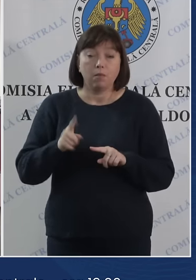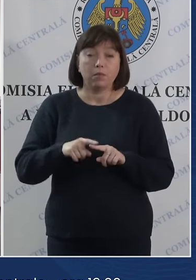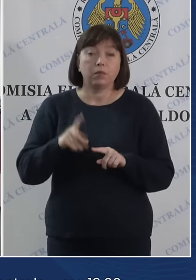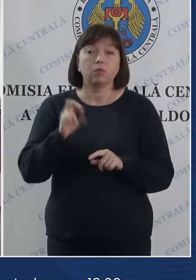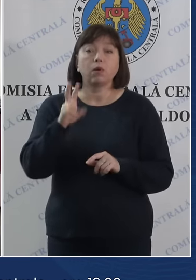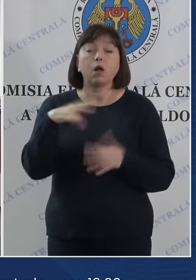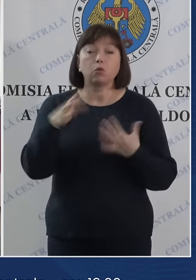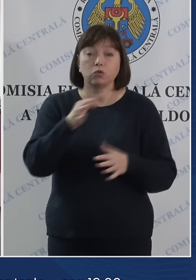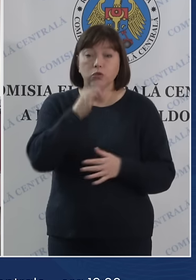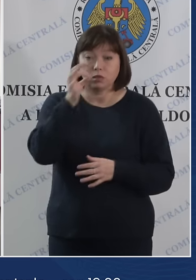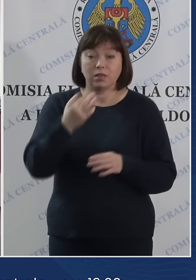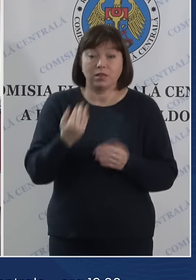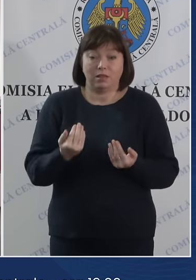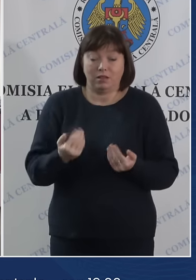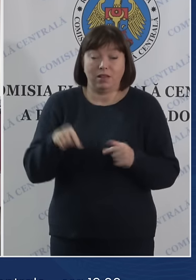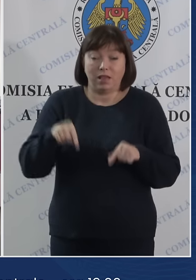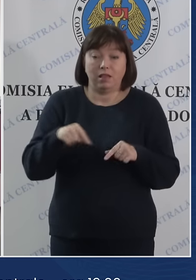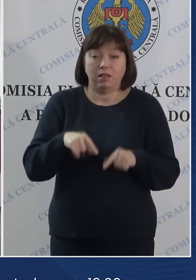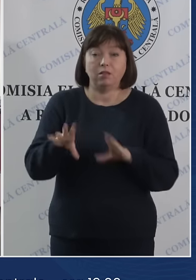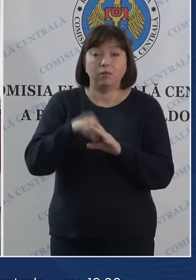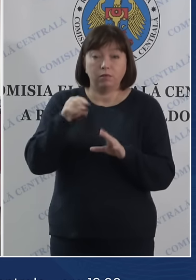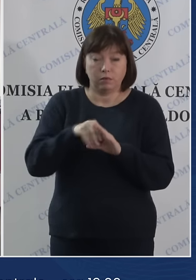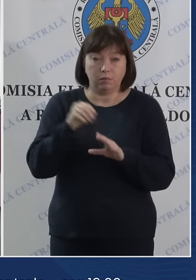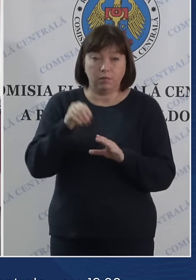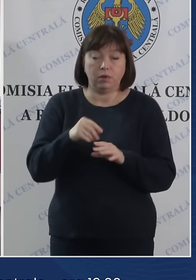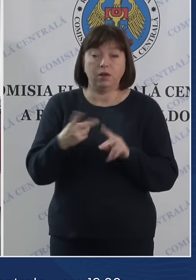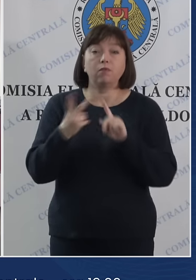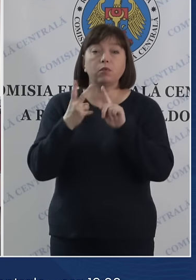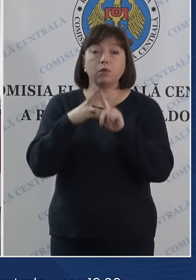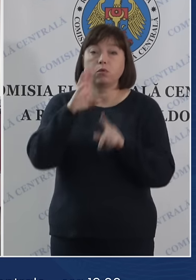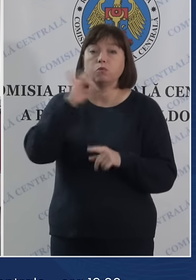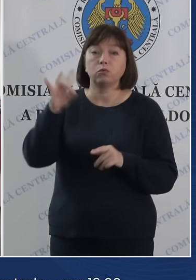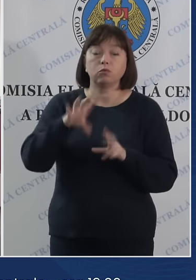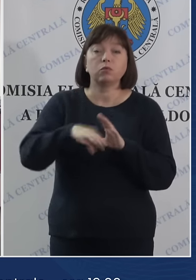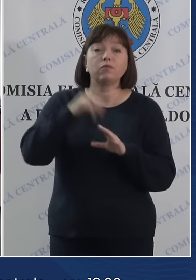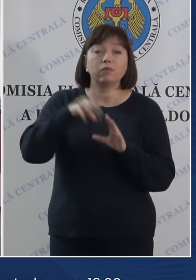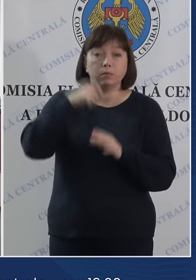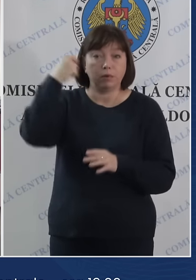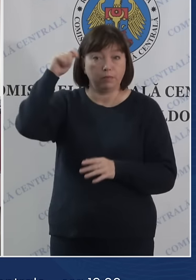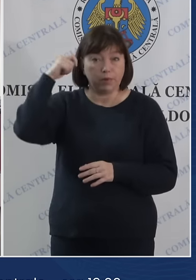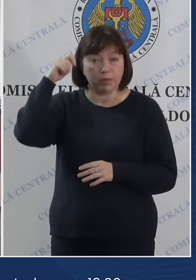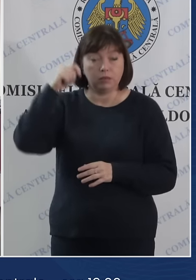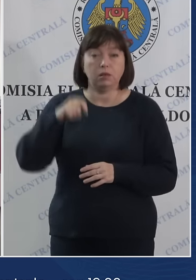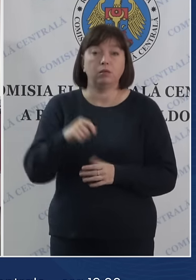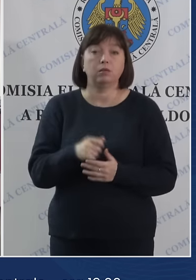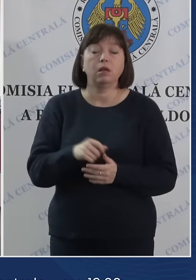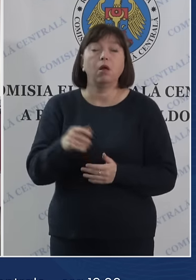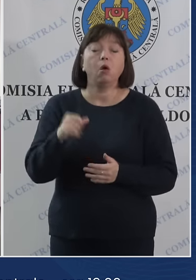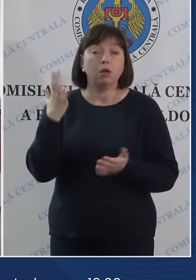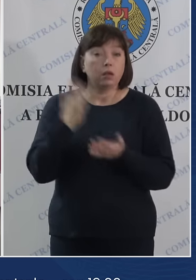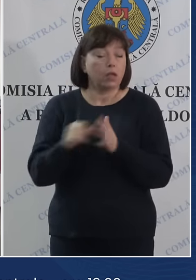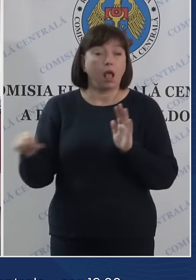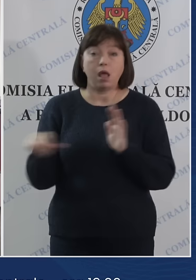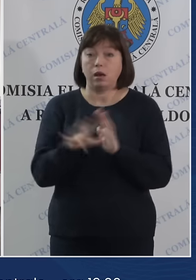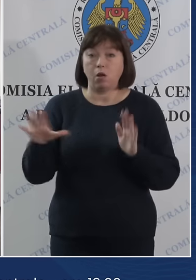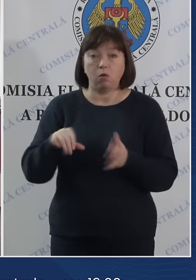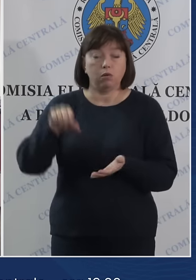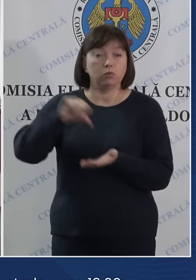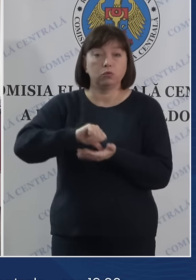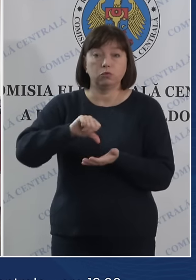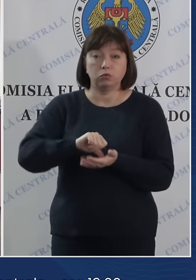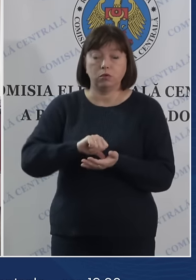menționat, în aceste alegeri, în acest al doilea tur al alegerilor prezidențiale, avem un record de participare